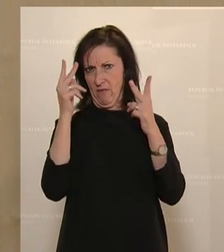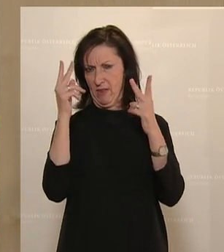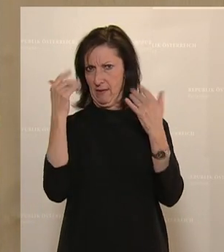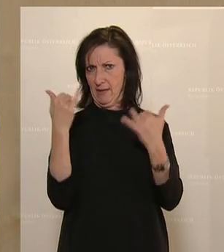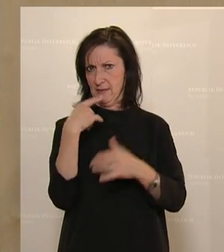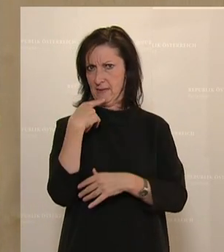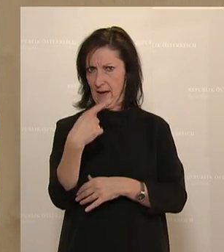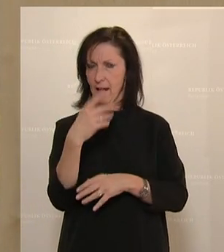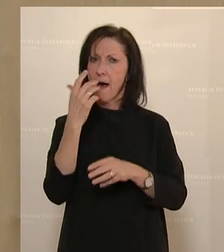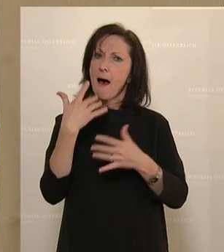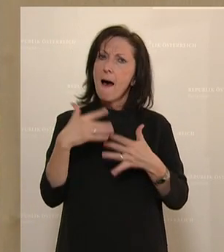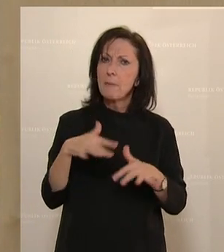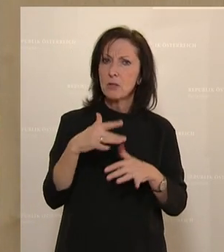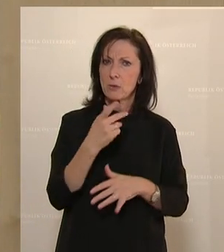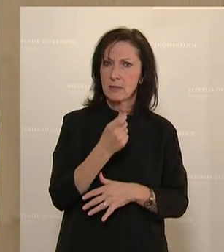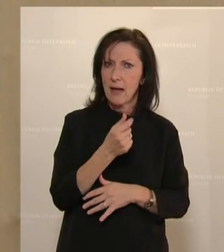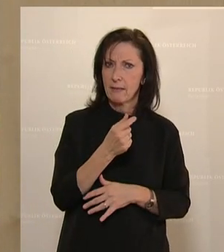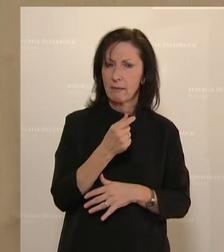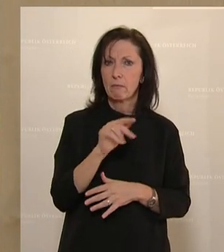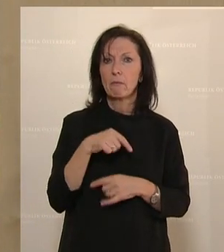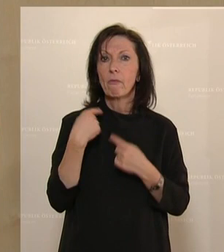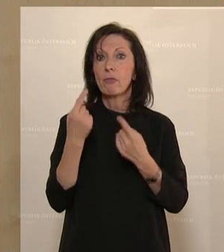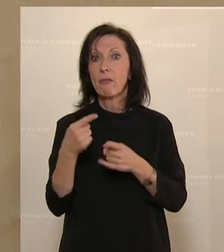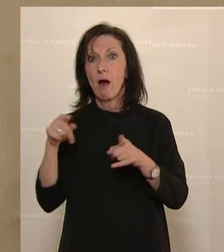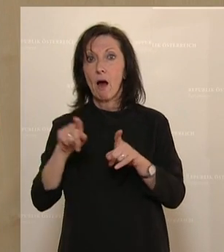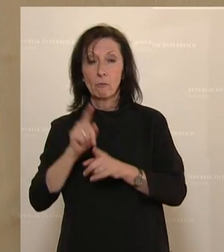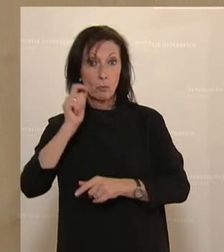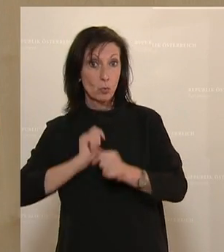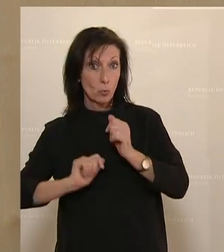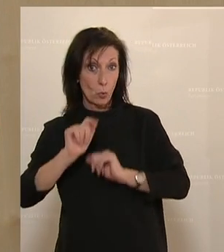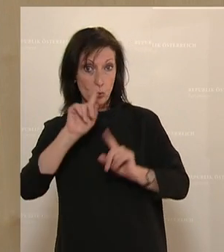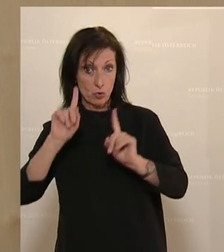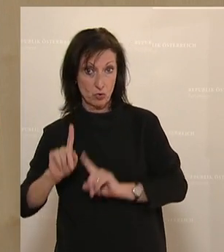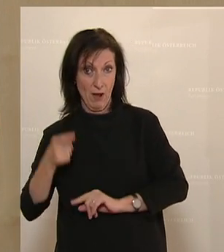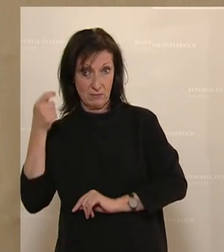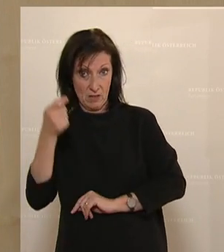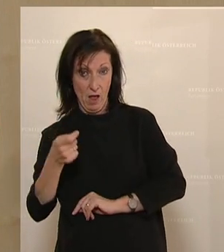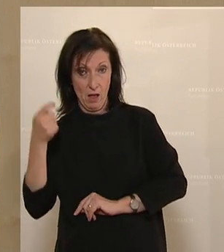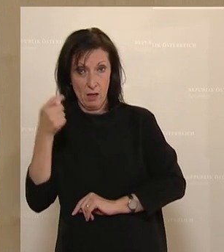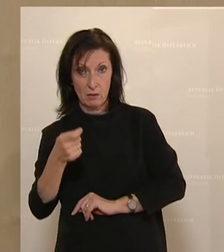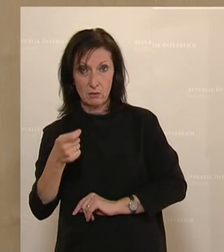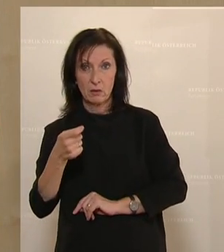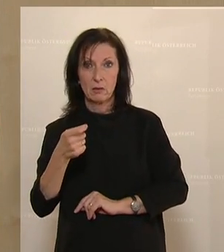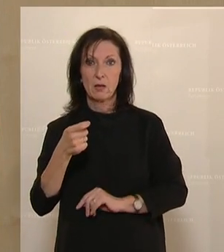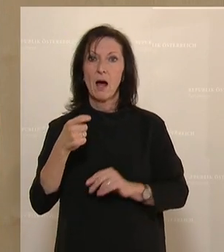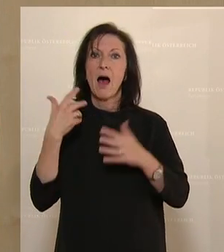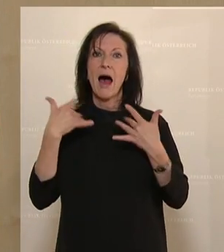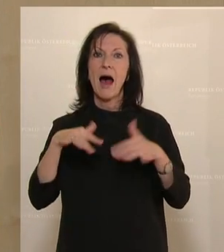dass das Arbeitslosengeld und in weiterer Folge auch die Notstandshilfe Ansprüche aus der